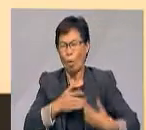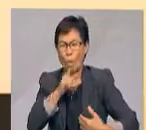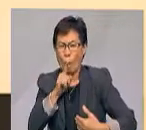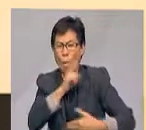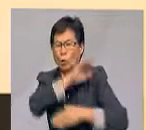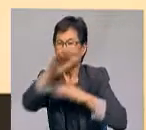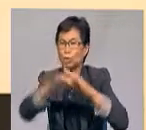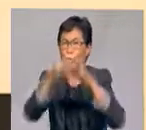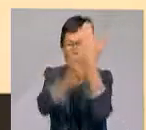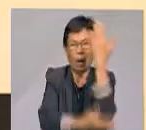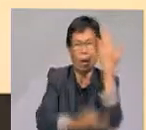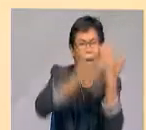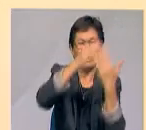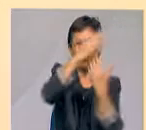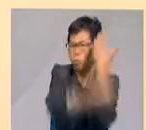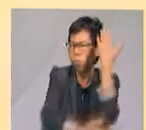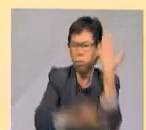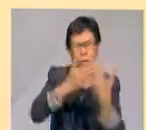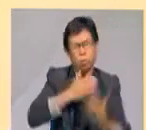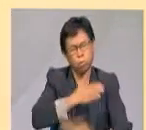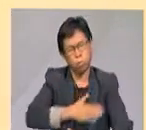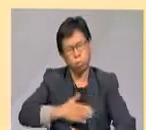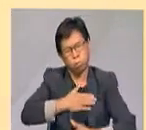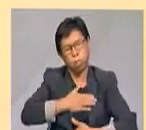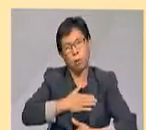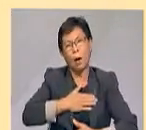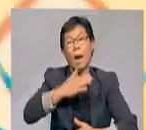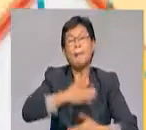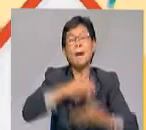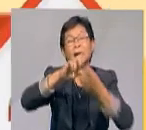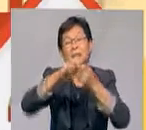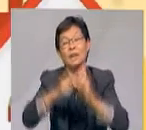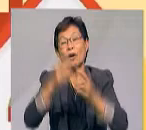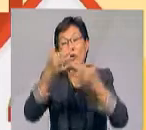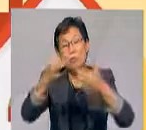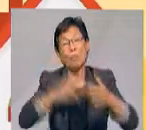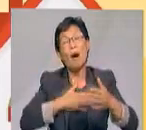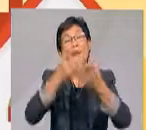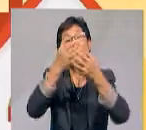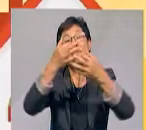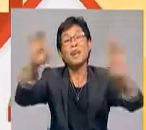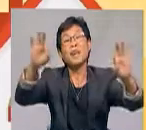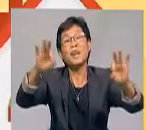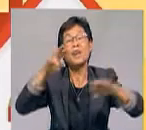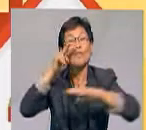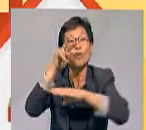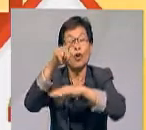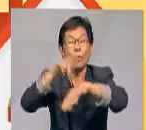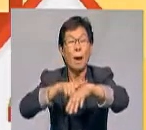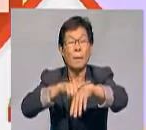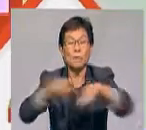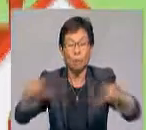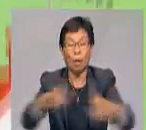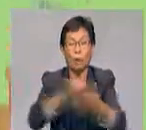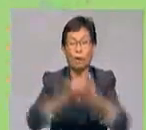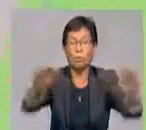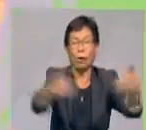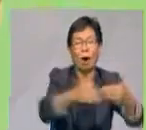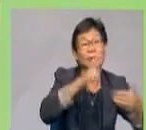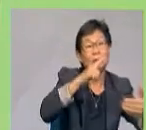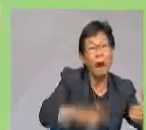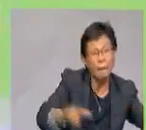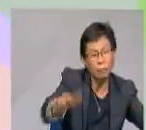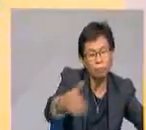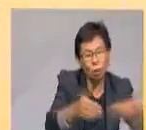seluruh negara dapat menikmati siaran digital MyFreeView dalam tempoh pelaksanaannya. Penutupan siaran analog